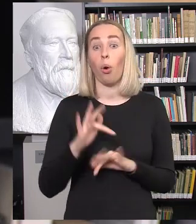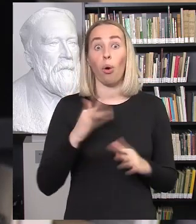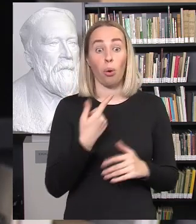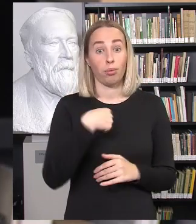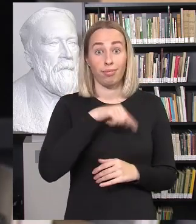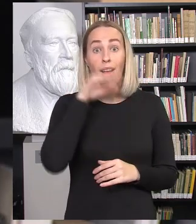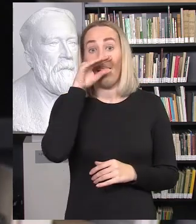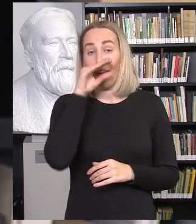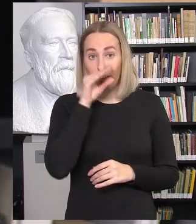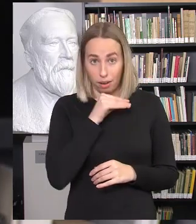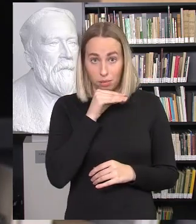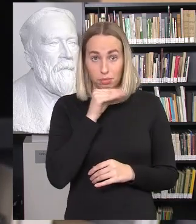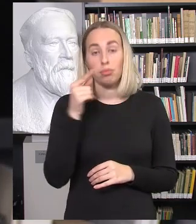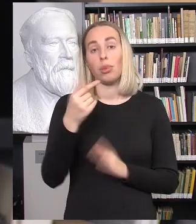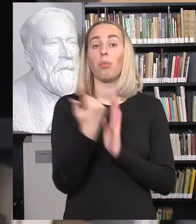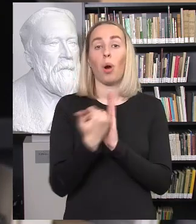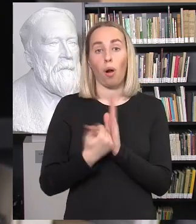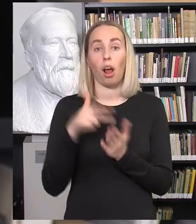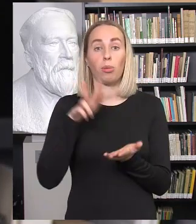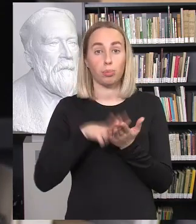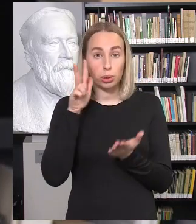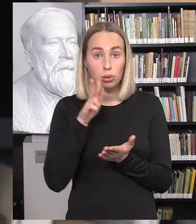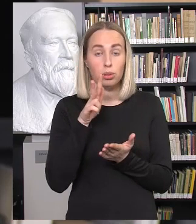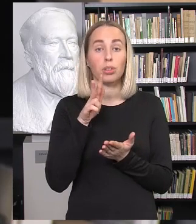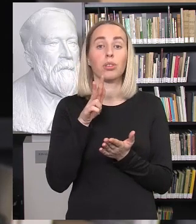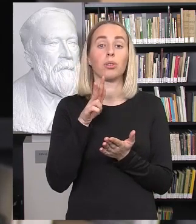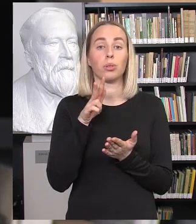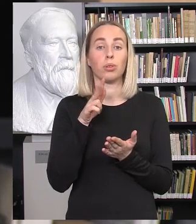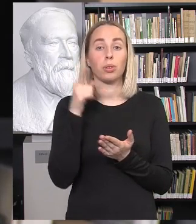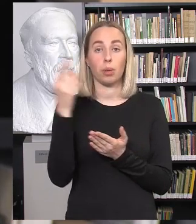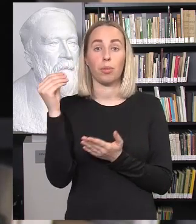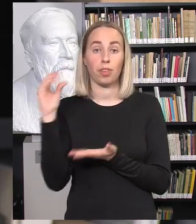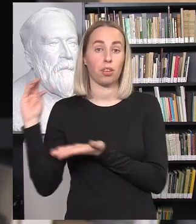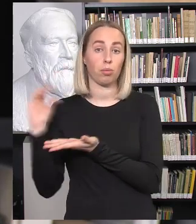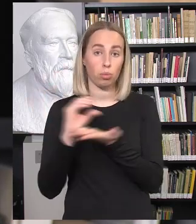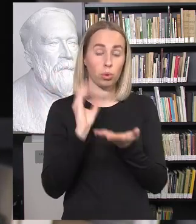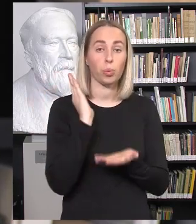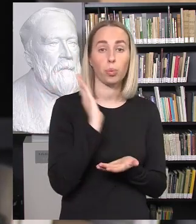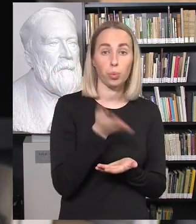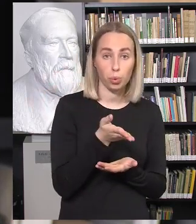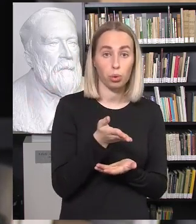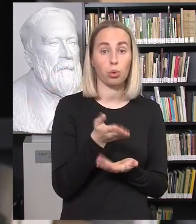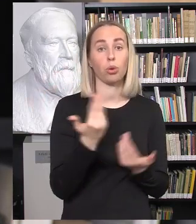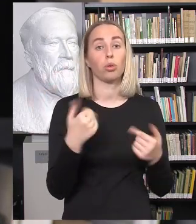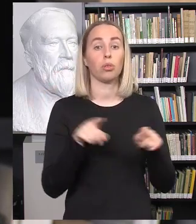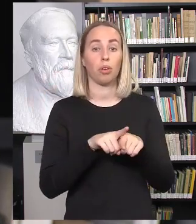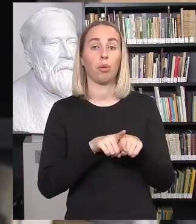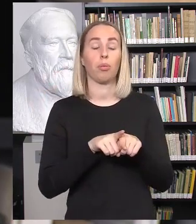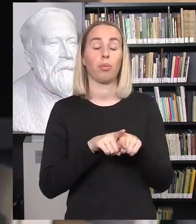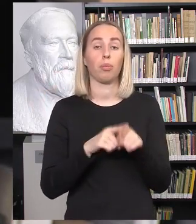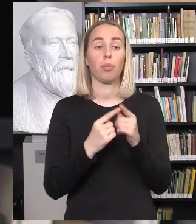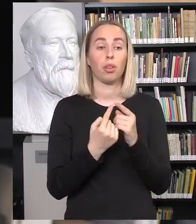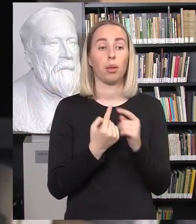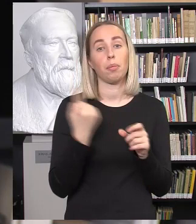tai ilgainiai patvirtinus programą ir skyrus jai finansavimą ir, kaip mes vadiname, populiariai vieną